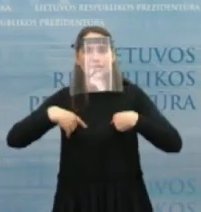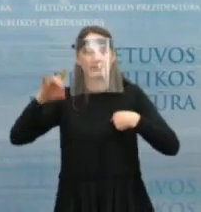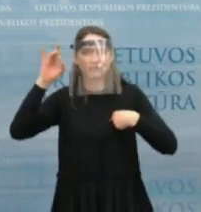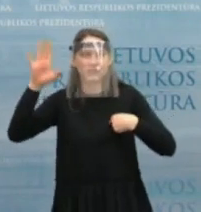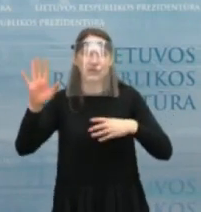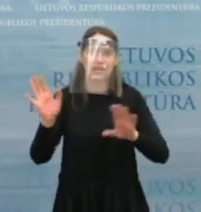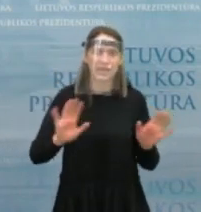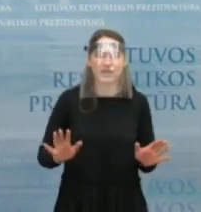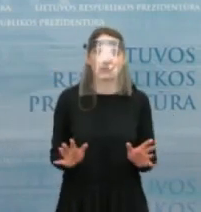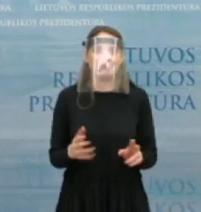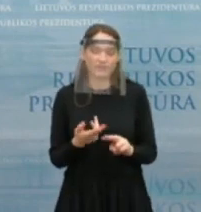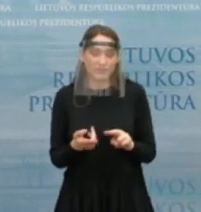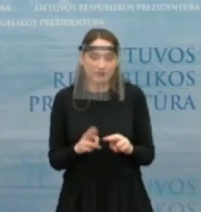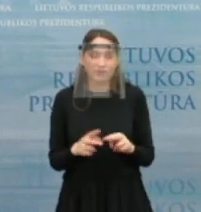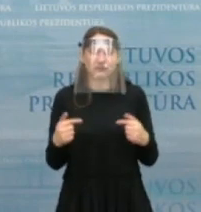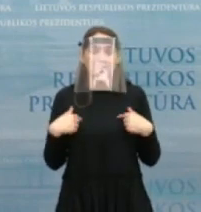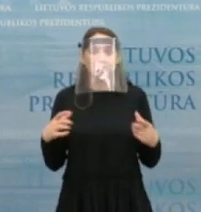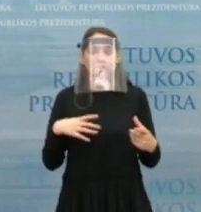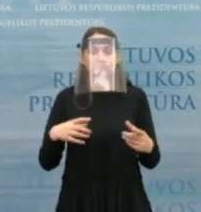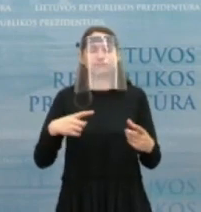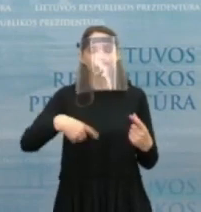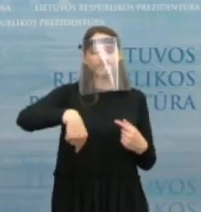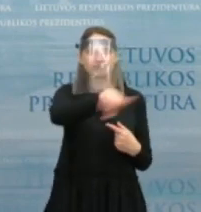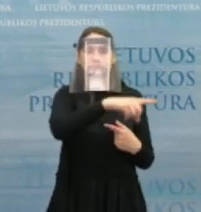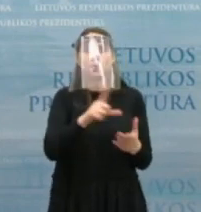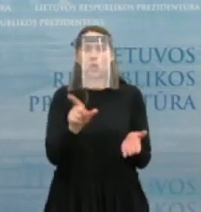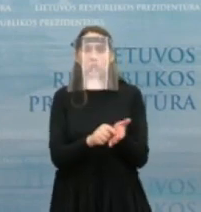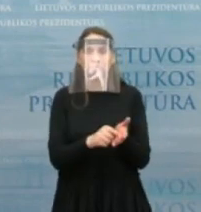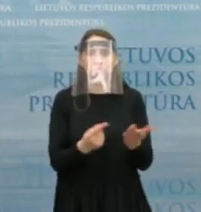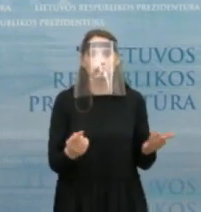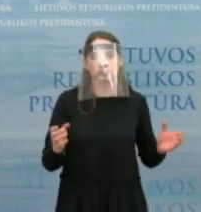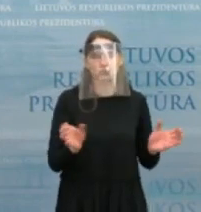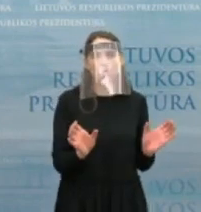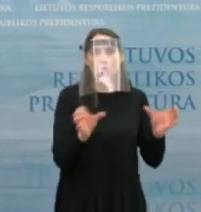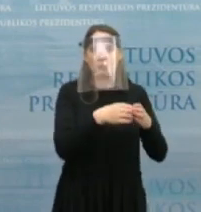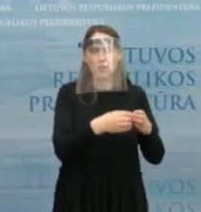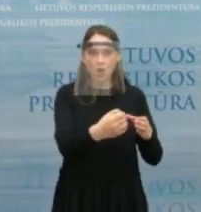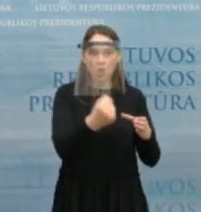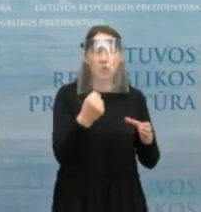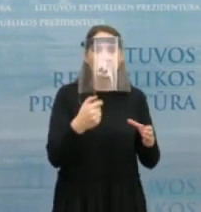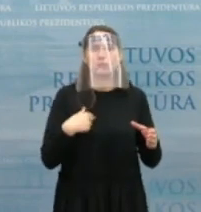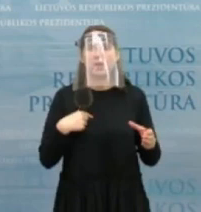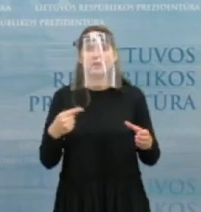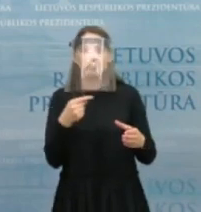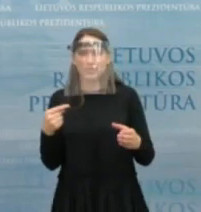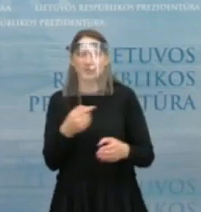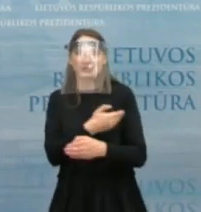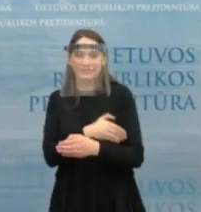nemažai kalbėjom, kaip svarbu yra komanda, kuri tikrai tuos, na, minusus eliminuotų.